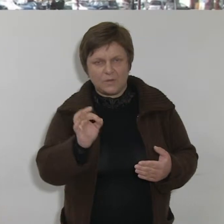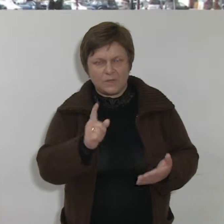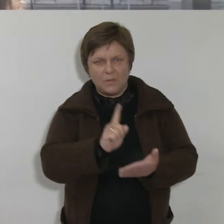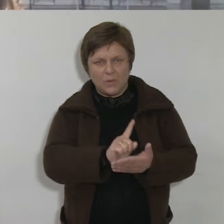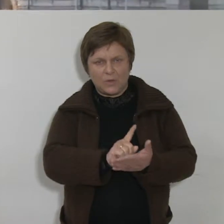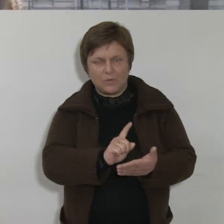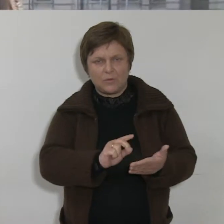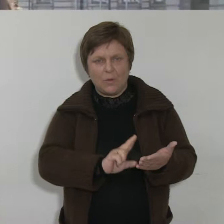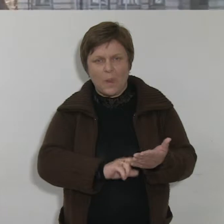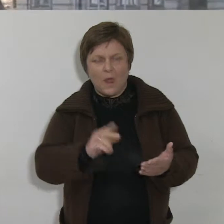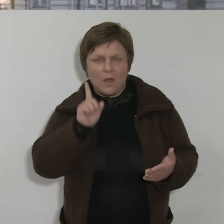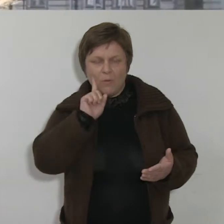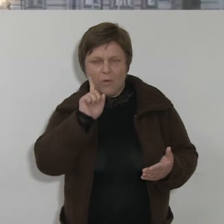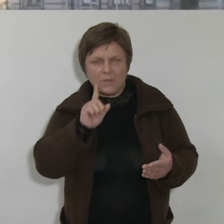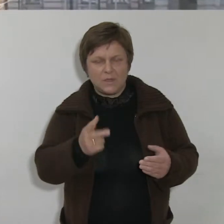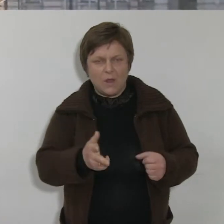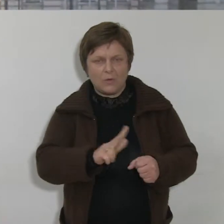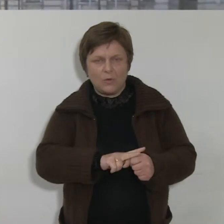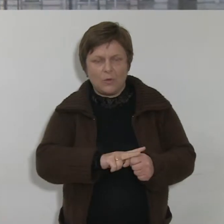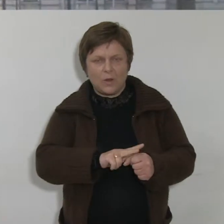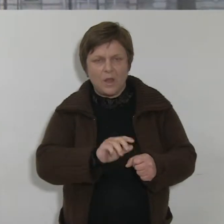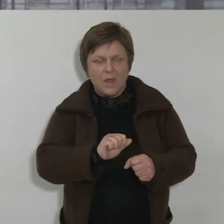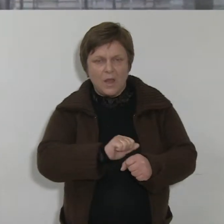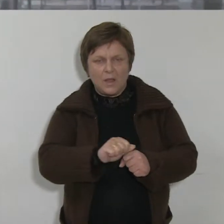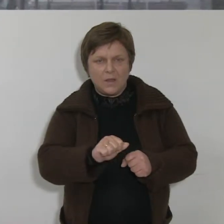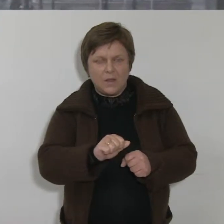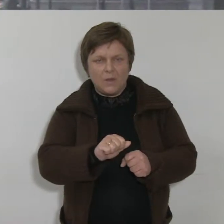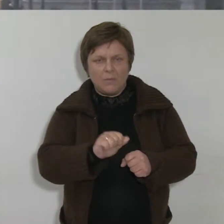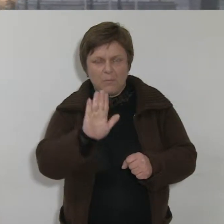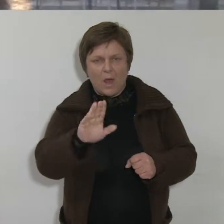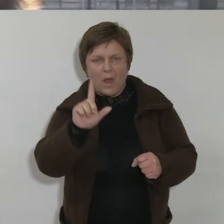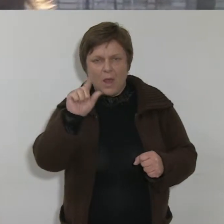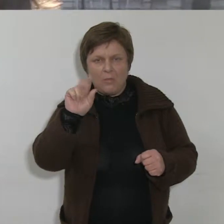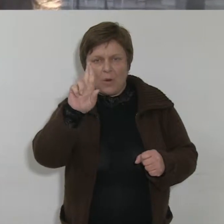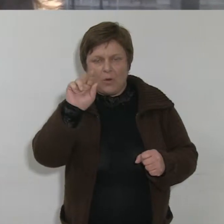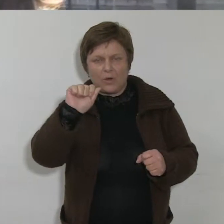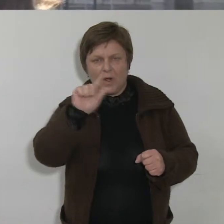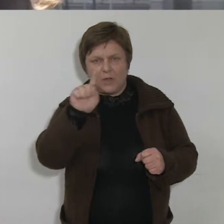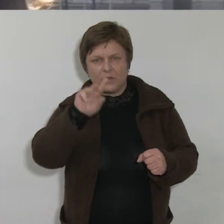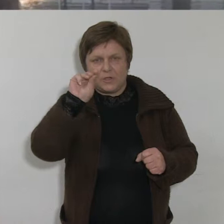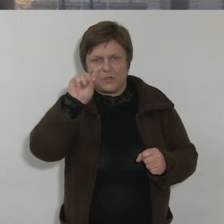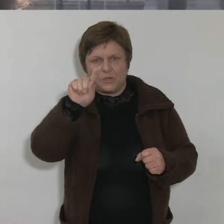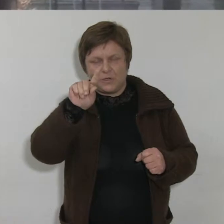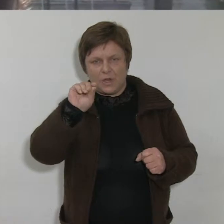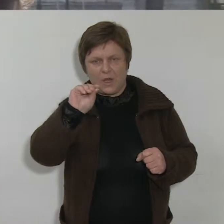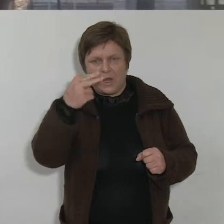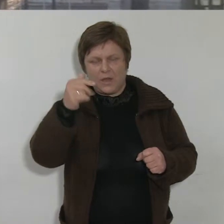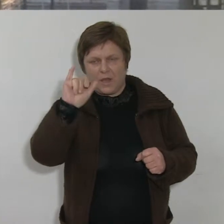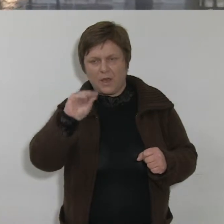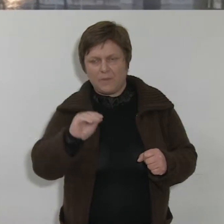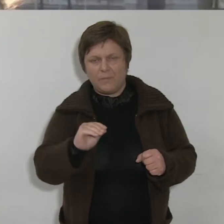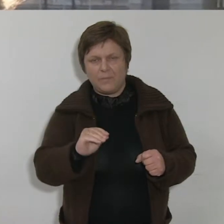jego. No jak najbardziej. Znaczy są też cele dla dzieci chorych, prawda?